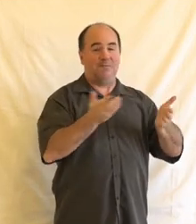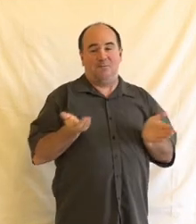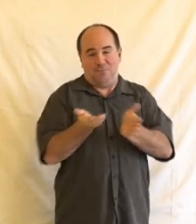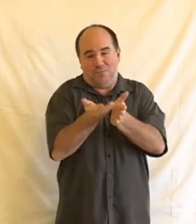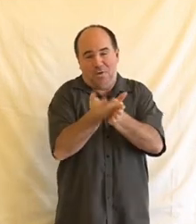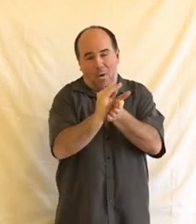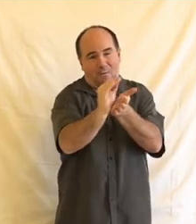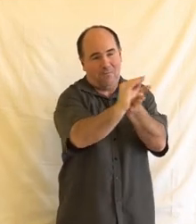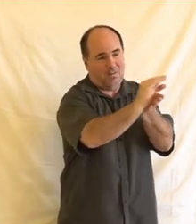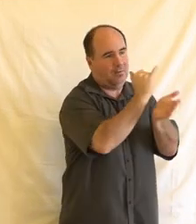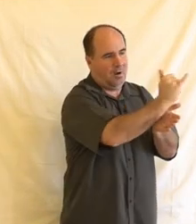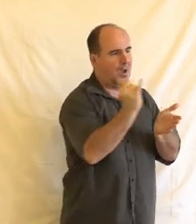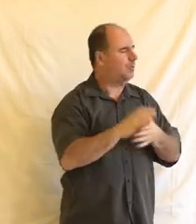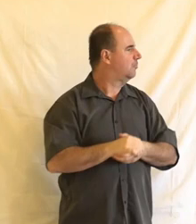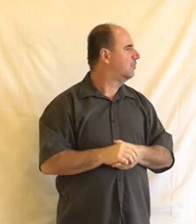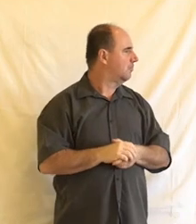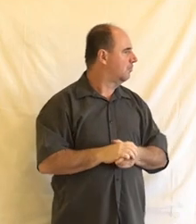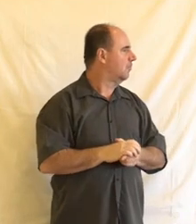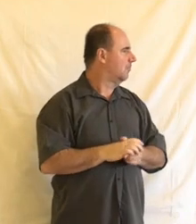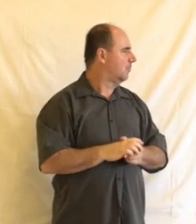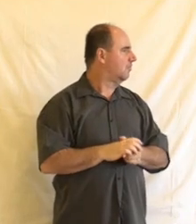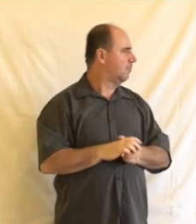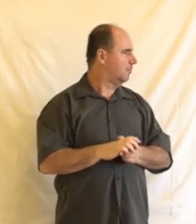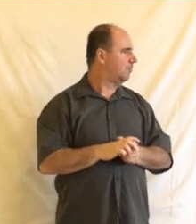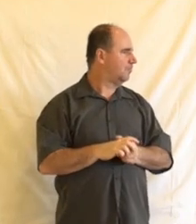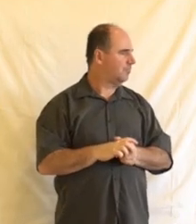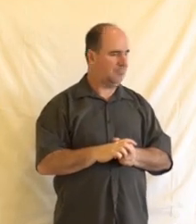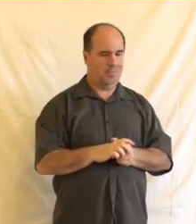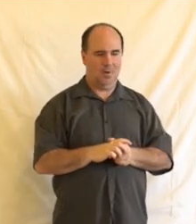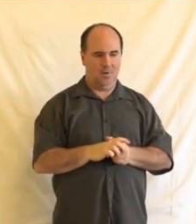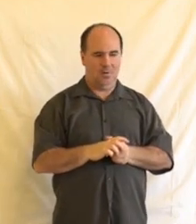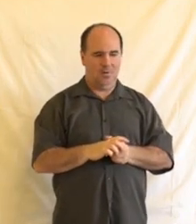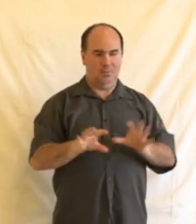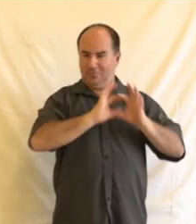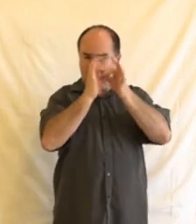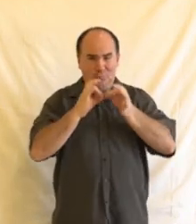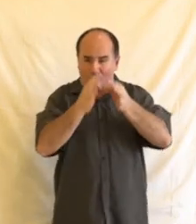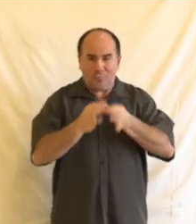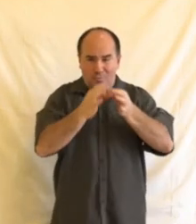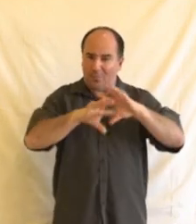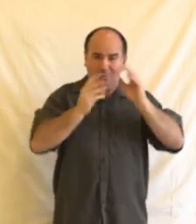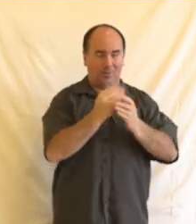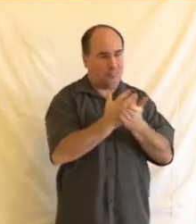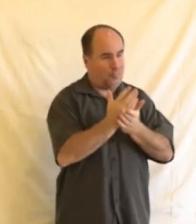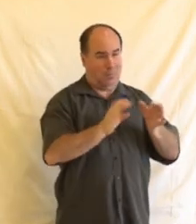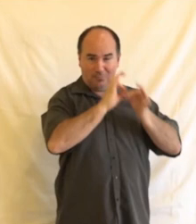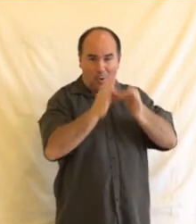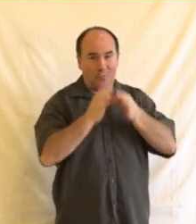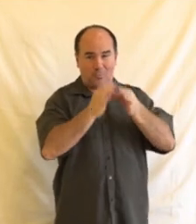funguje v roce 4-7, že ho samozřejmě nespí, nepotřebuje spát, všem umožnit, aby měli i tuhletu možnost a nemuseli čekat na